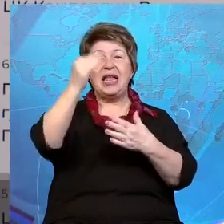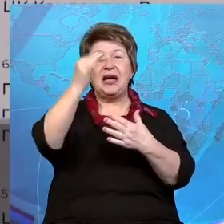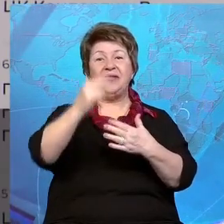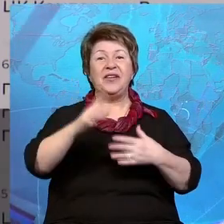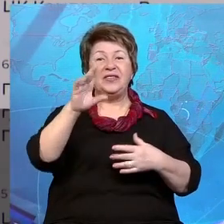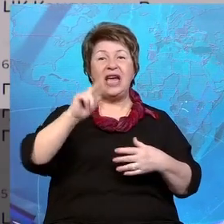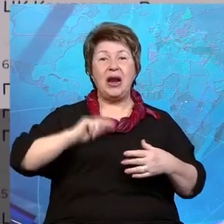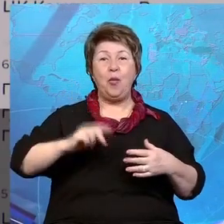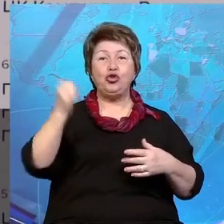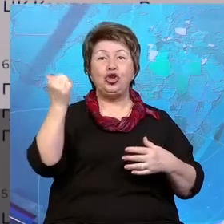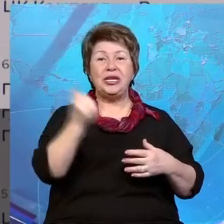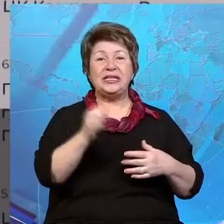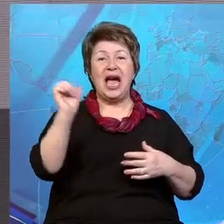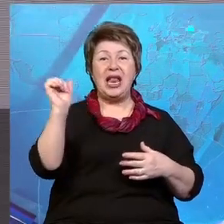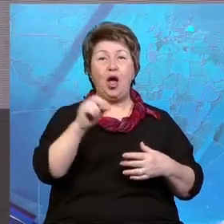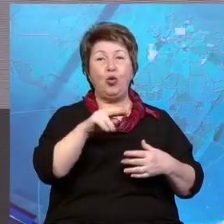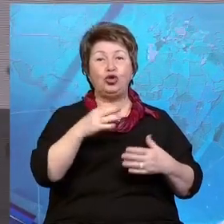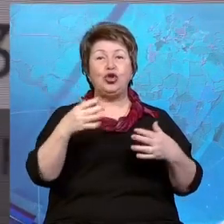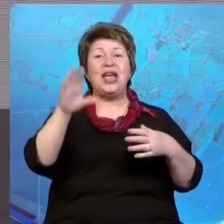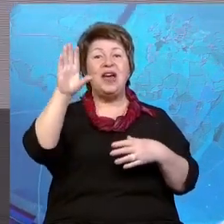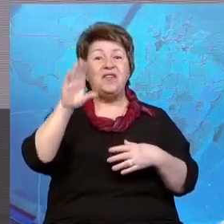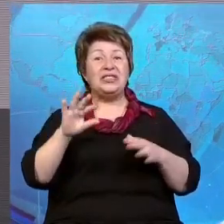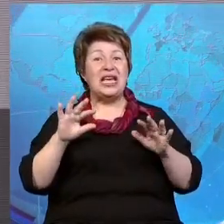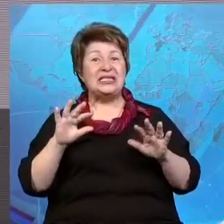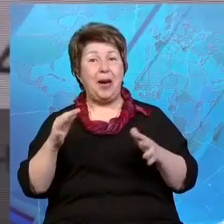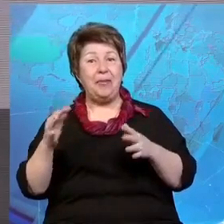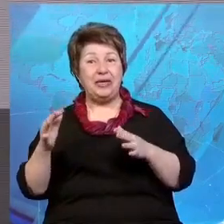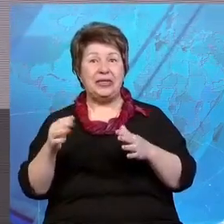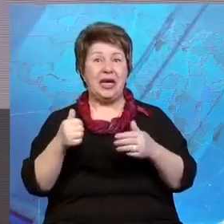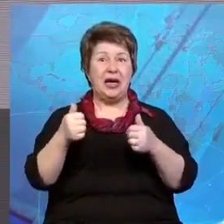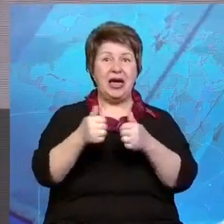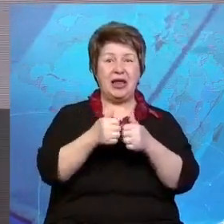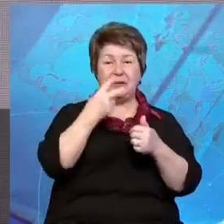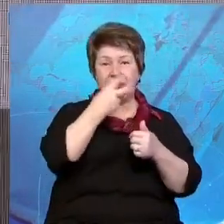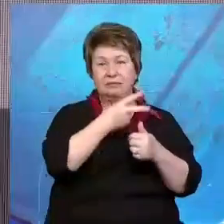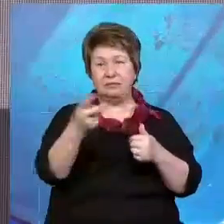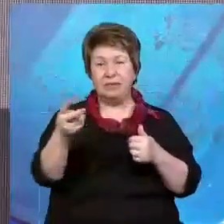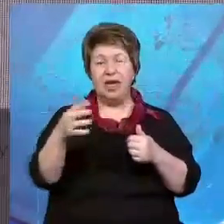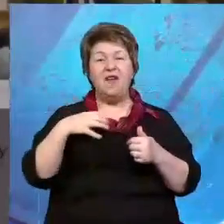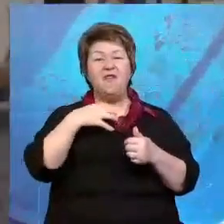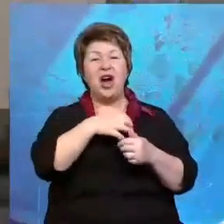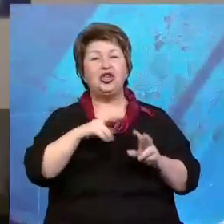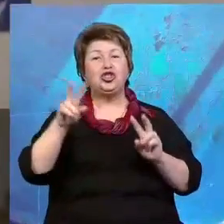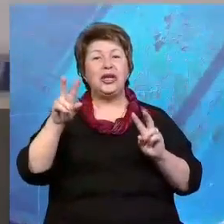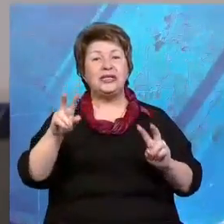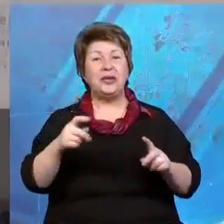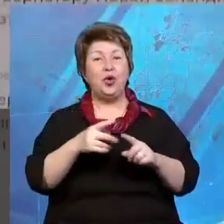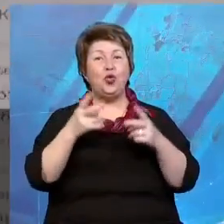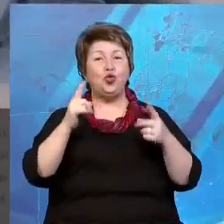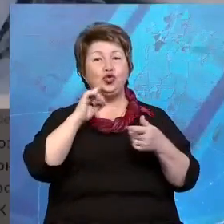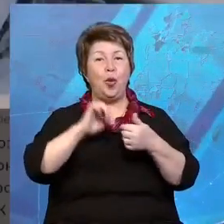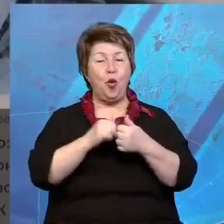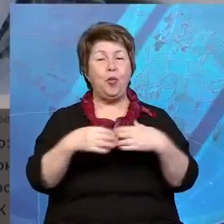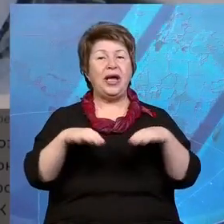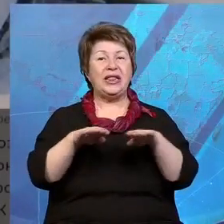рабочая неделя Александра Лукашенко. Теперь все события под рукой. Кроме того, самые актуальные и важные темы, о которых стоит помнить